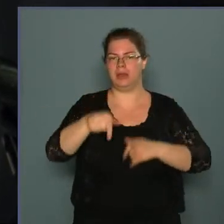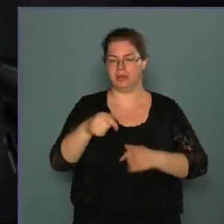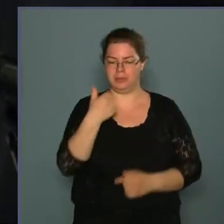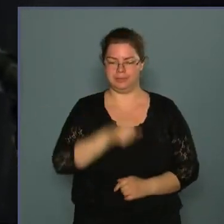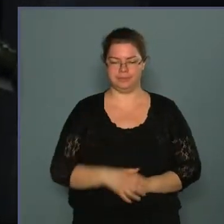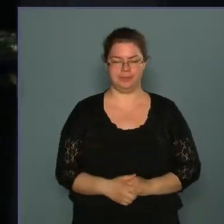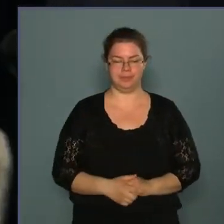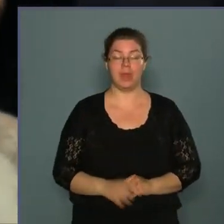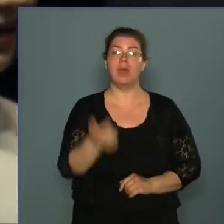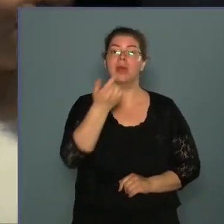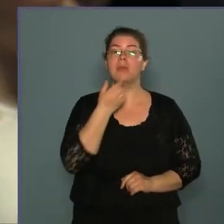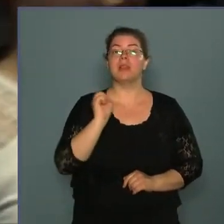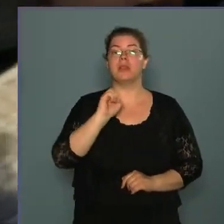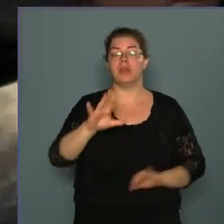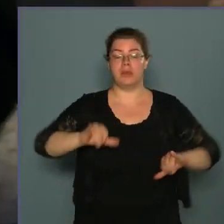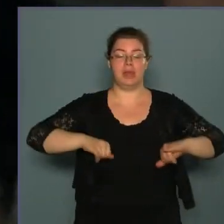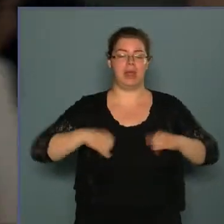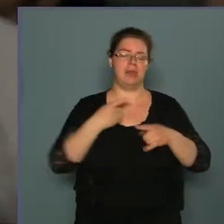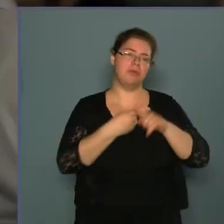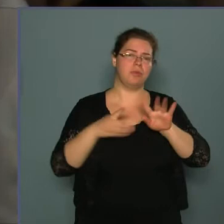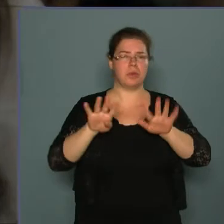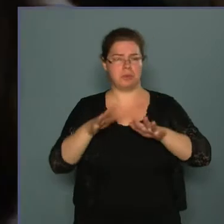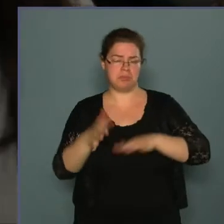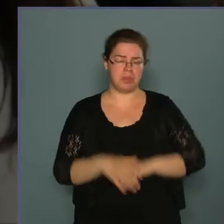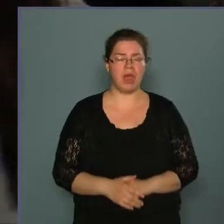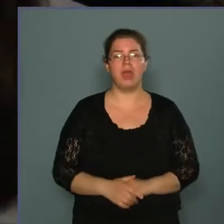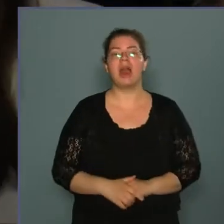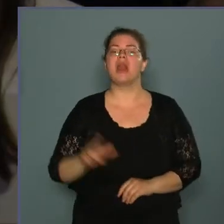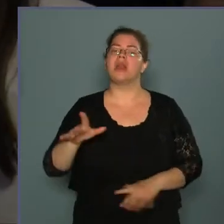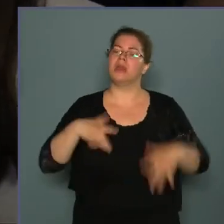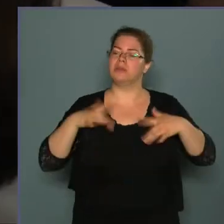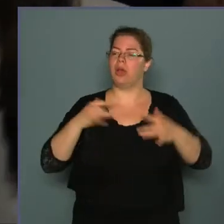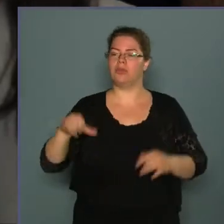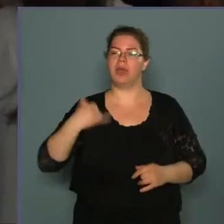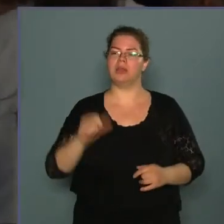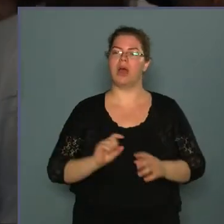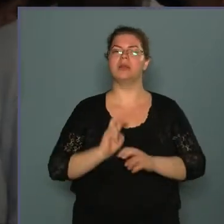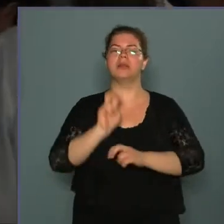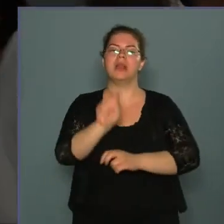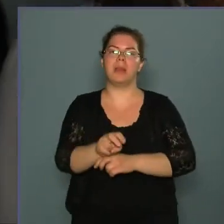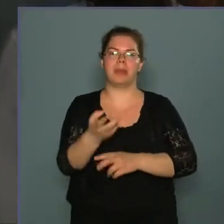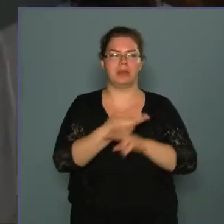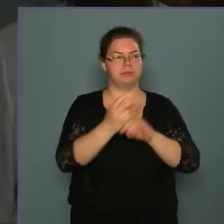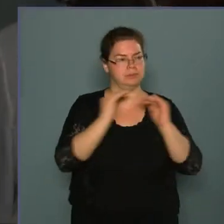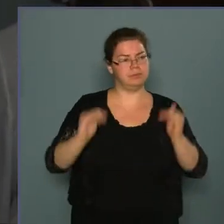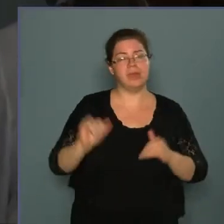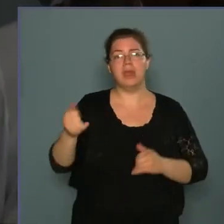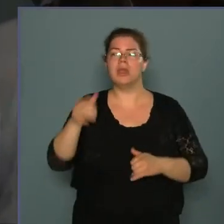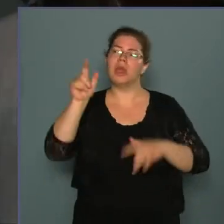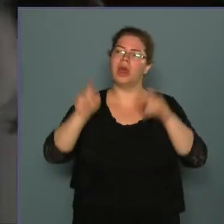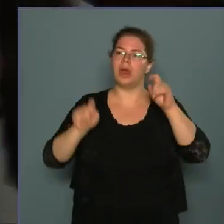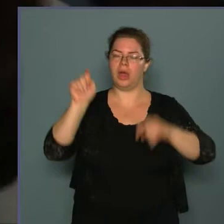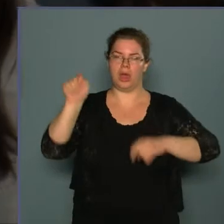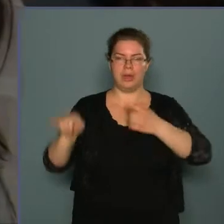Március 15-én reggel fél kilenc tárban néhány lelkes fiatal lépett ki a Pilvax Kávéházból, és a szemelkérő